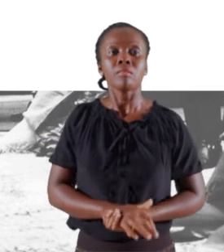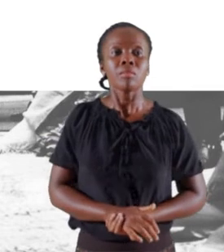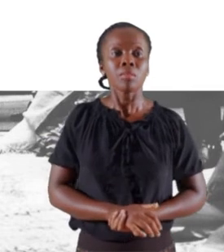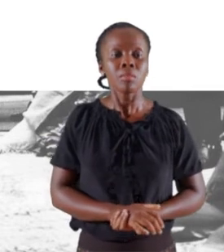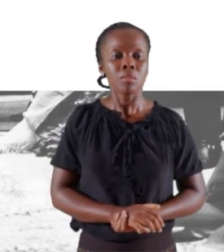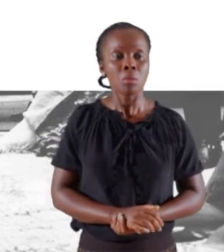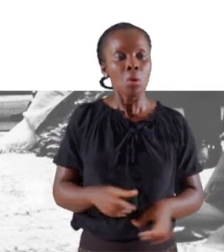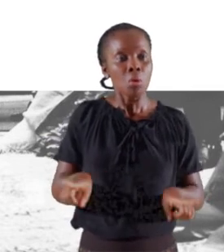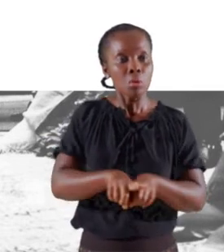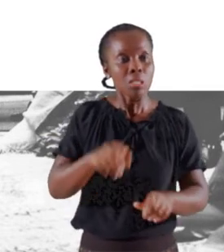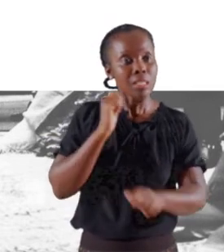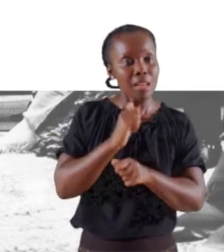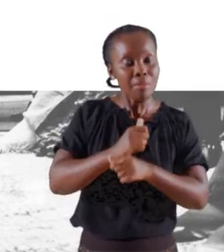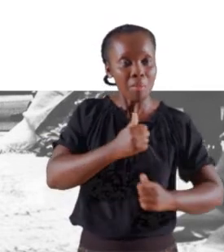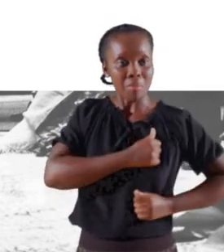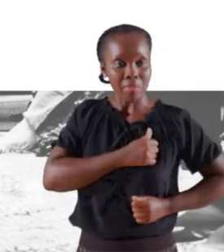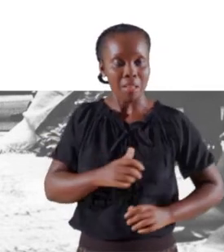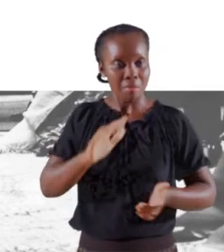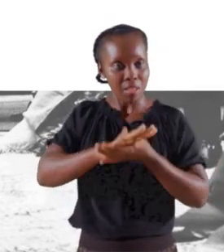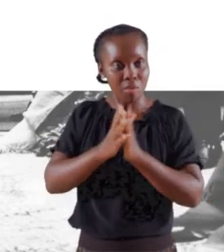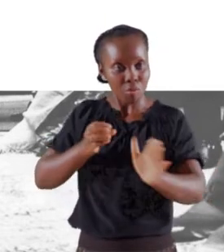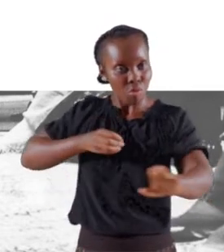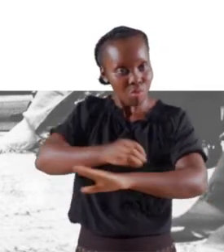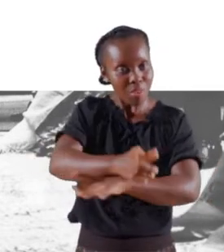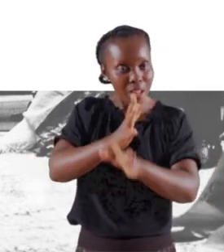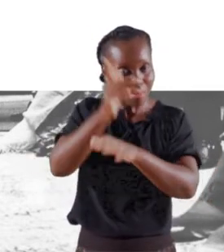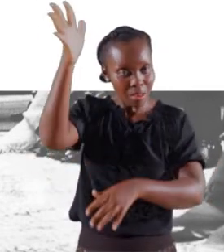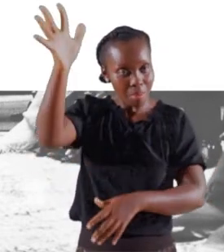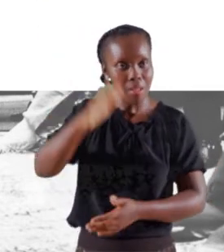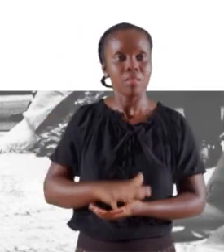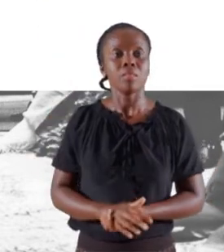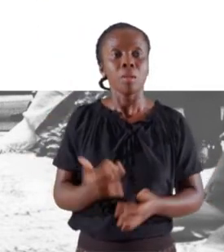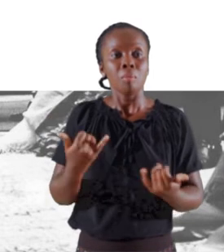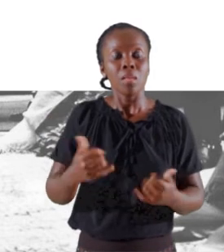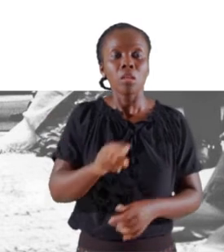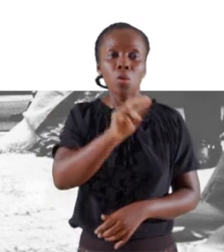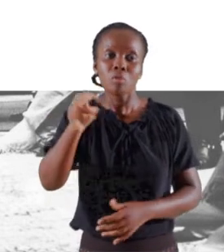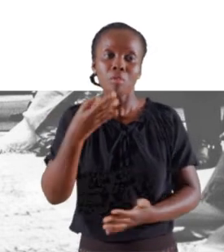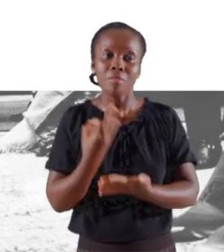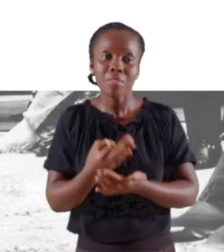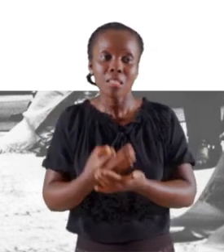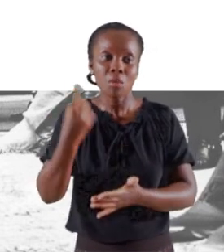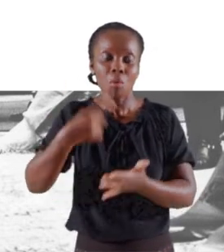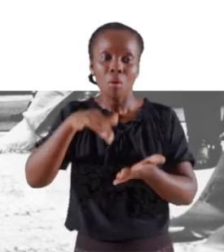le service militaire obligatoire. Sur le plan financier,